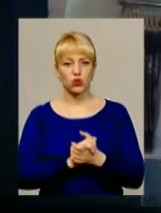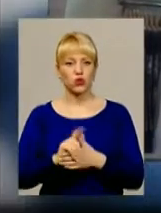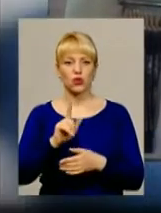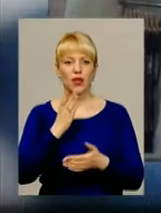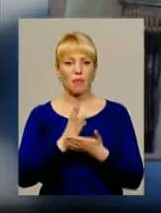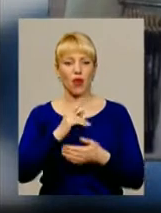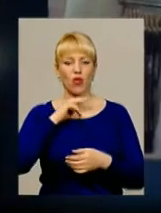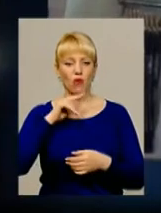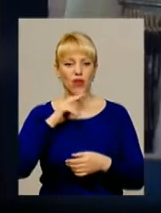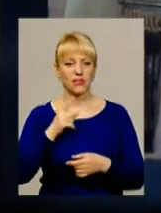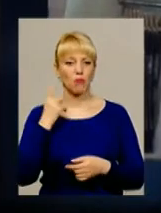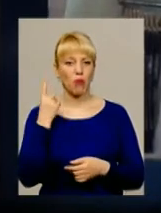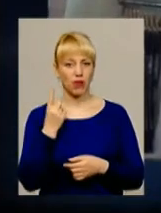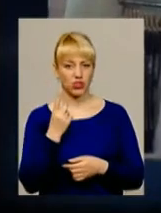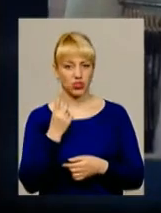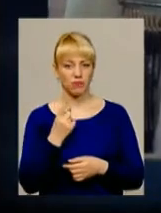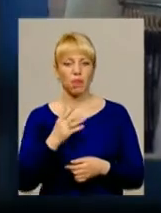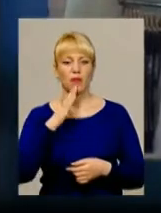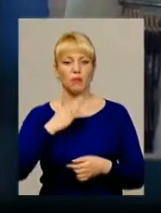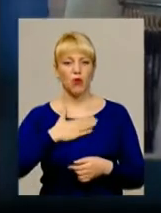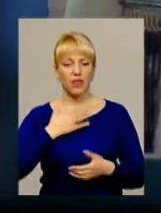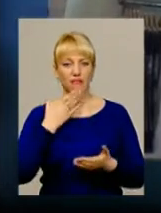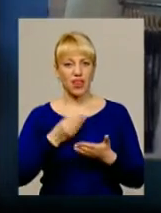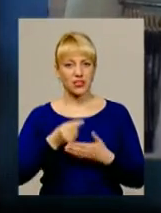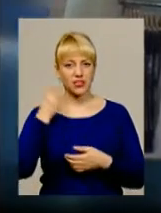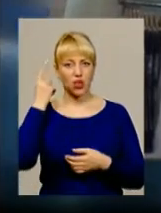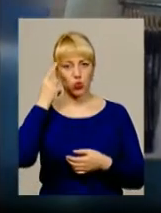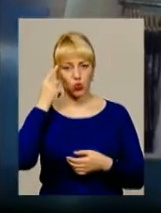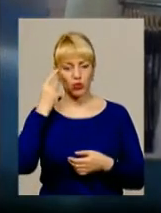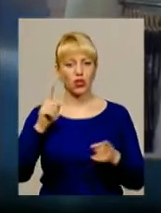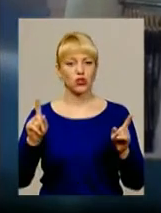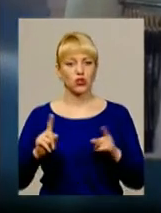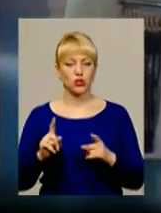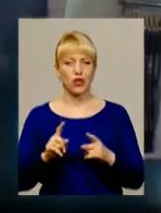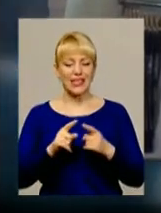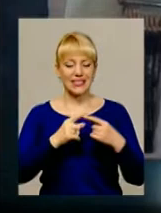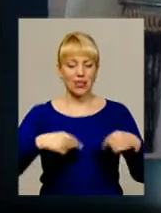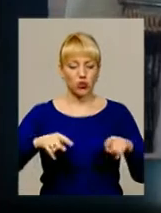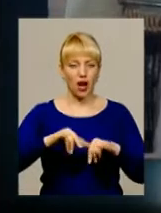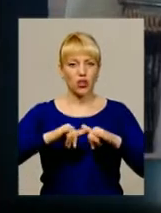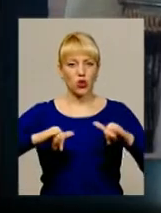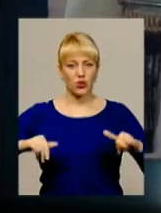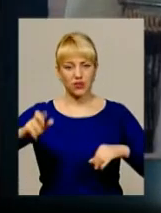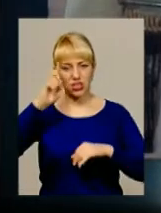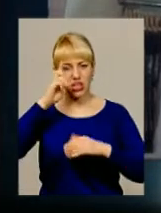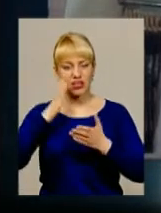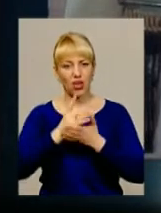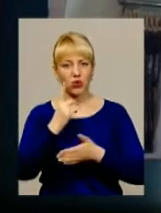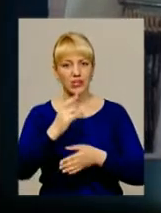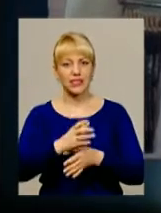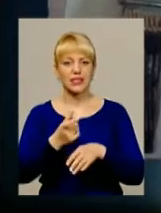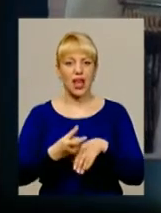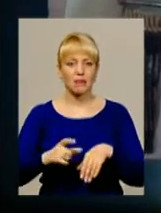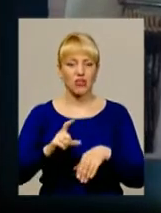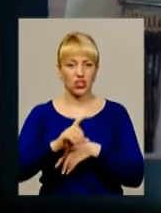маю на увазі? По-перше, моя власна думка, що секторальний розвиток держави, він одним є із найбільш ефективних.